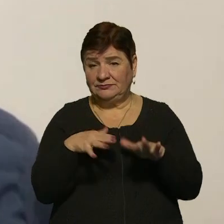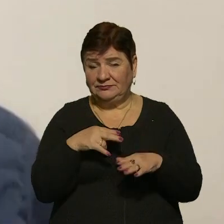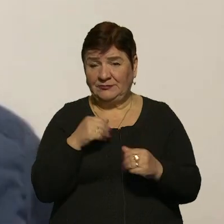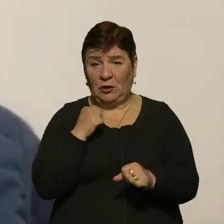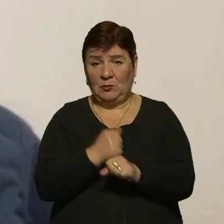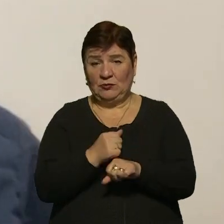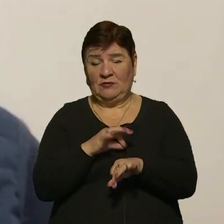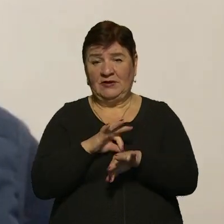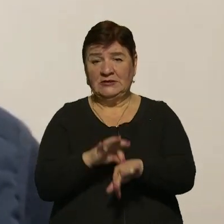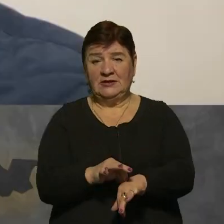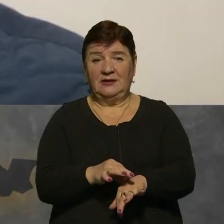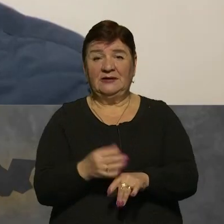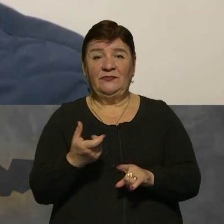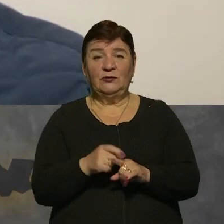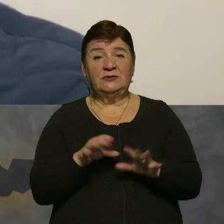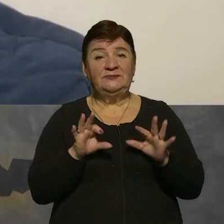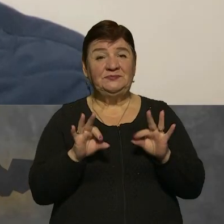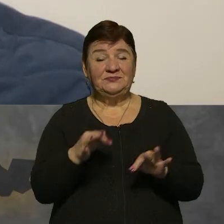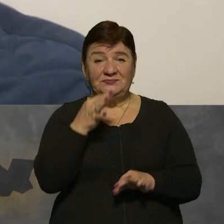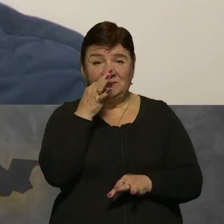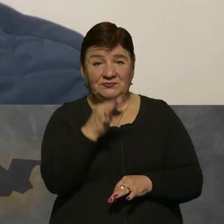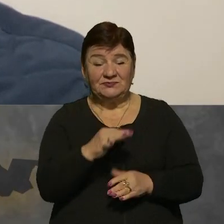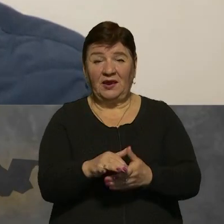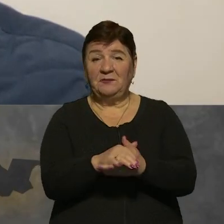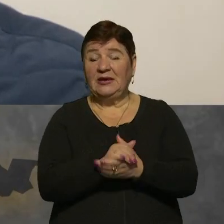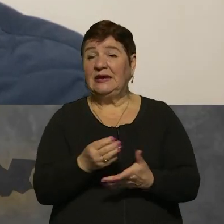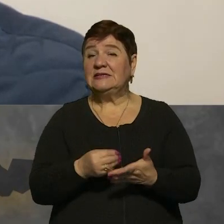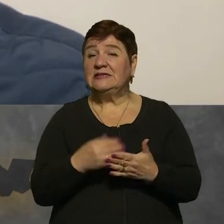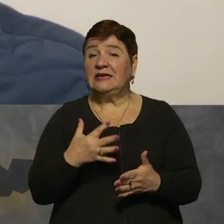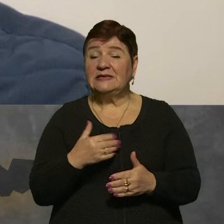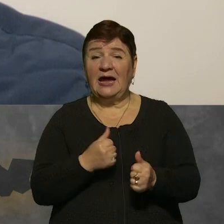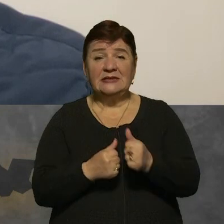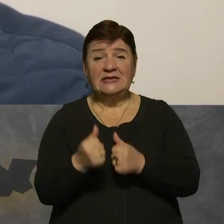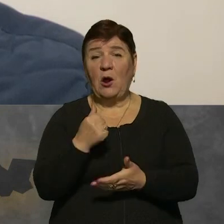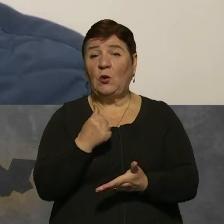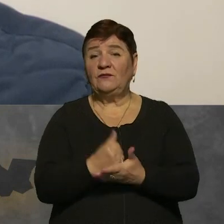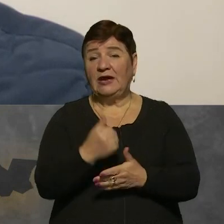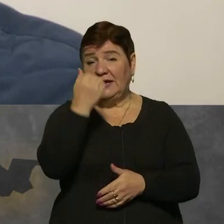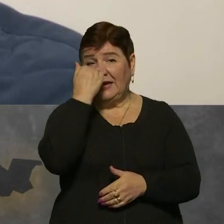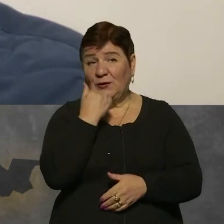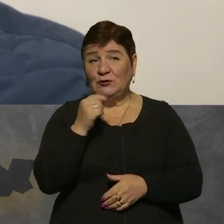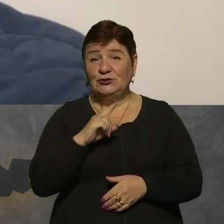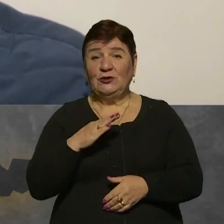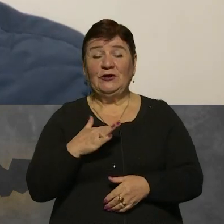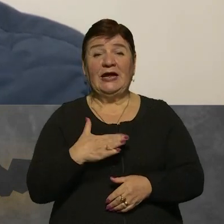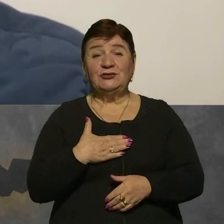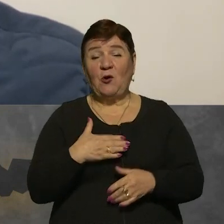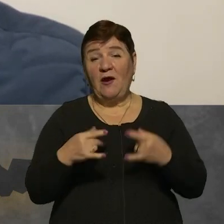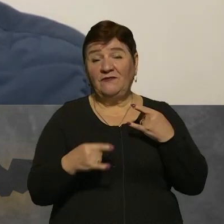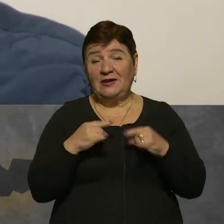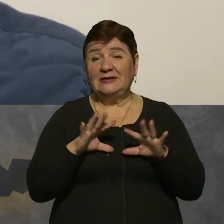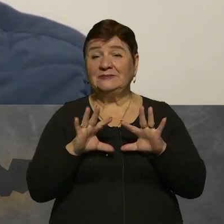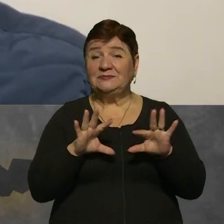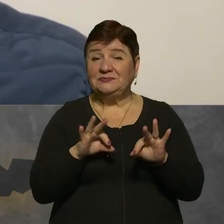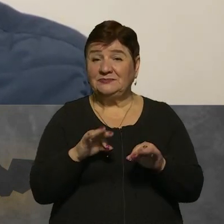роботу. Так, дуже правильно зазначили. В нас спільні цінності, а це найголовніше. Дякуємо вам, що прийналася до нашого ефіру, роз